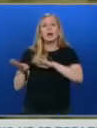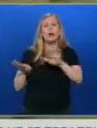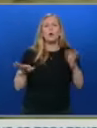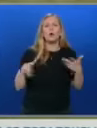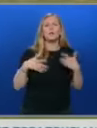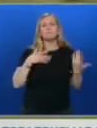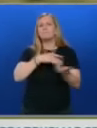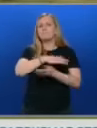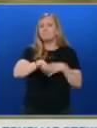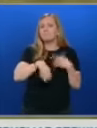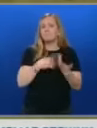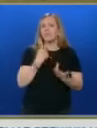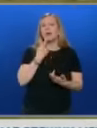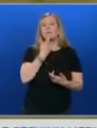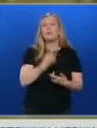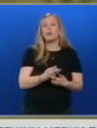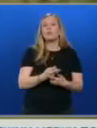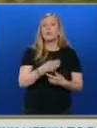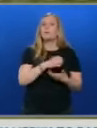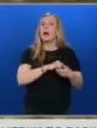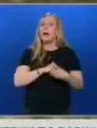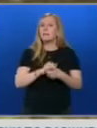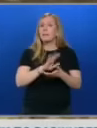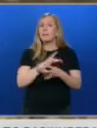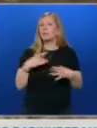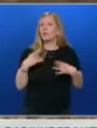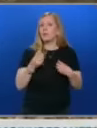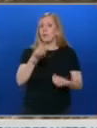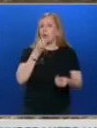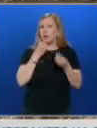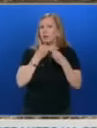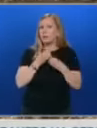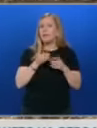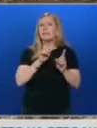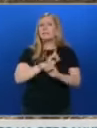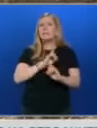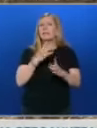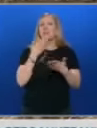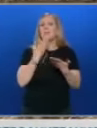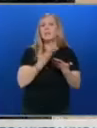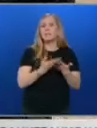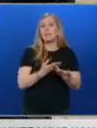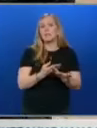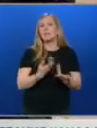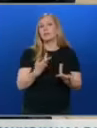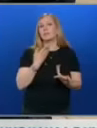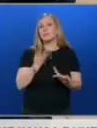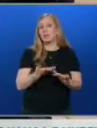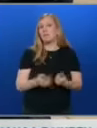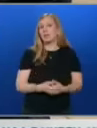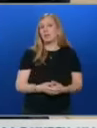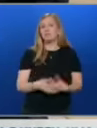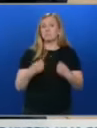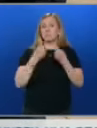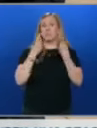на чужда земя е въпрос към Агенцията за безопасност на храните Техен представител обаче нямаше на срещата Аз съм изненадана,